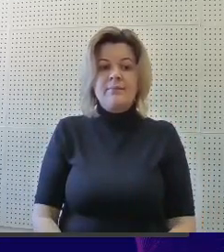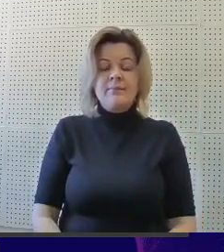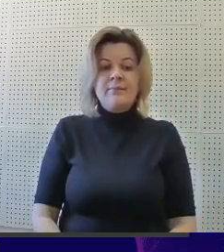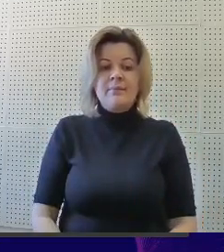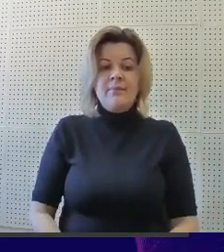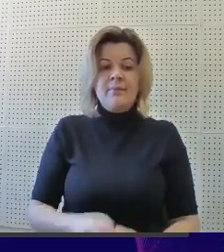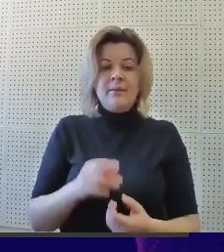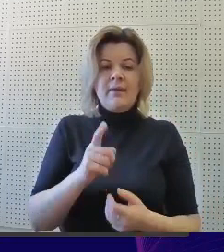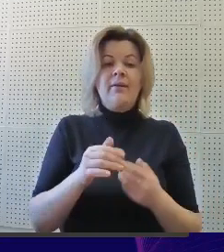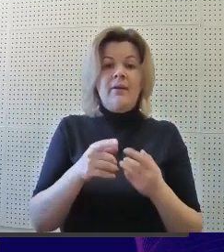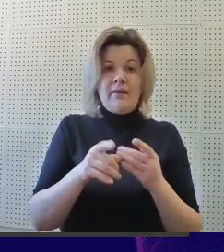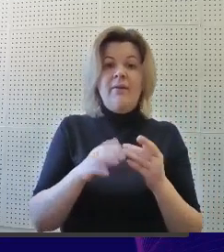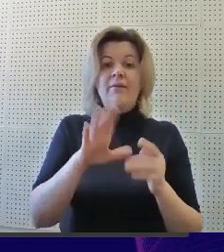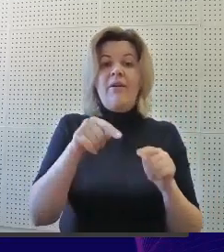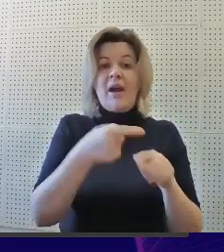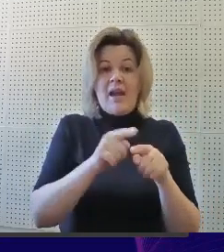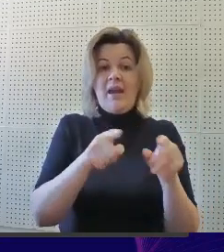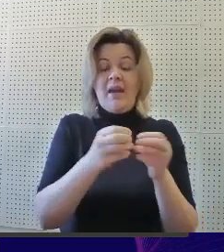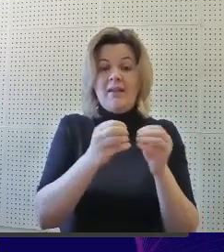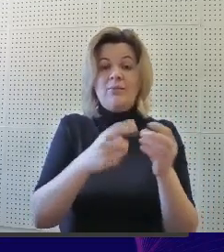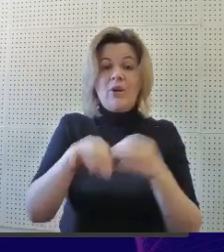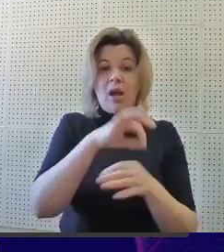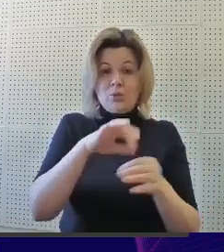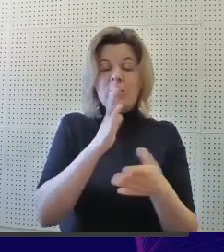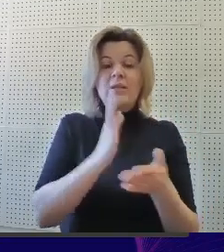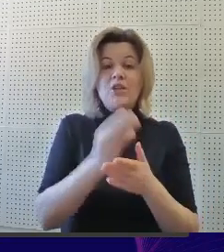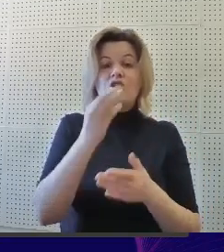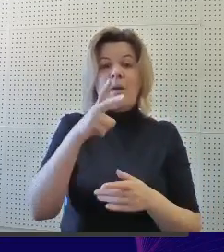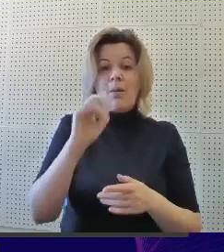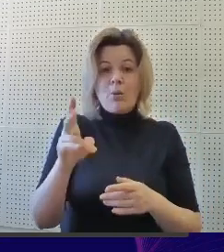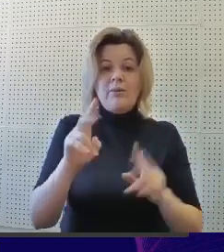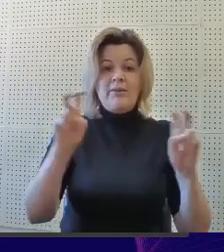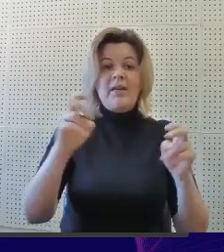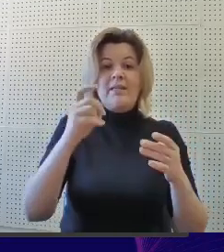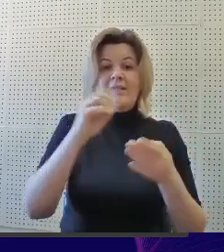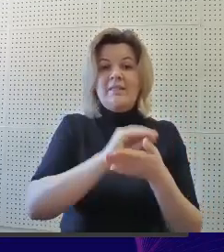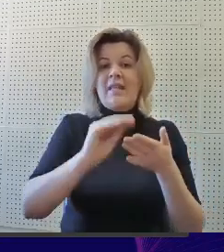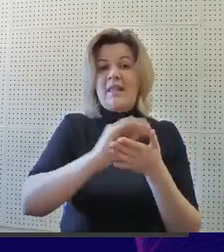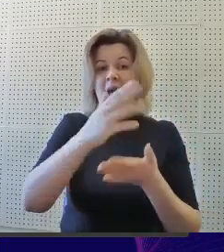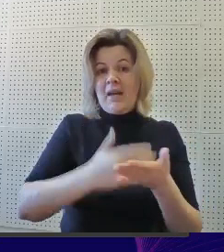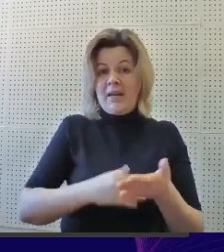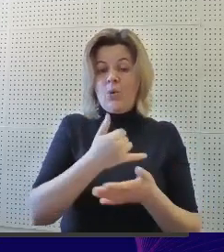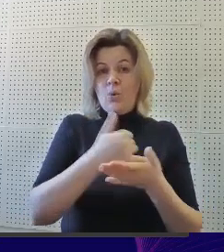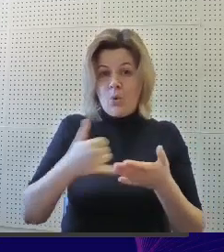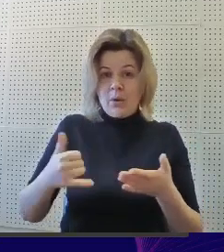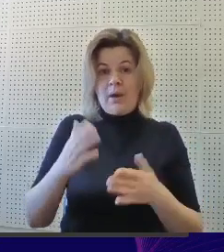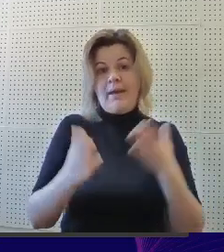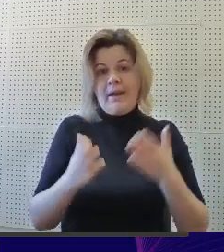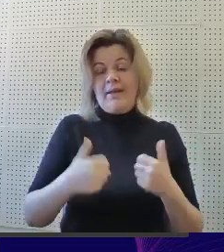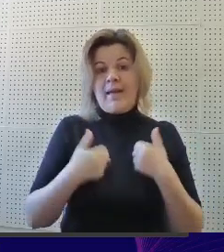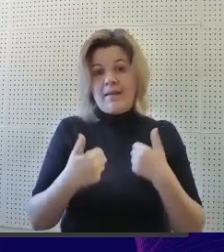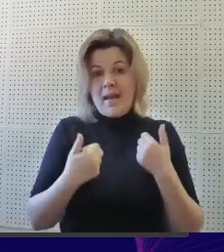В помощь пеноком конструкторе есть шаблон сценария урока или занятия, для заполнения которого